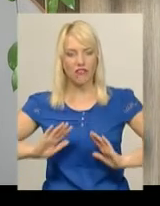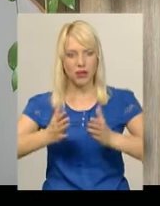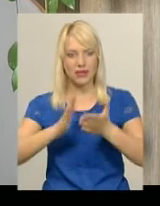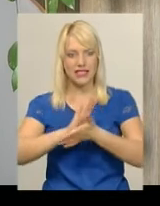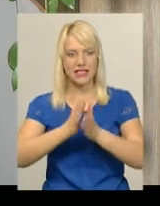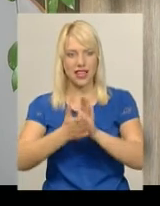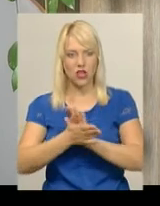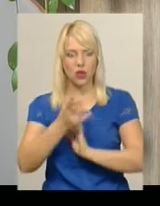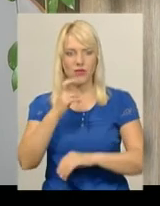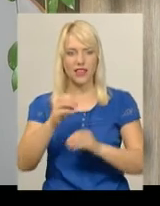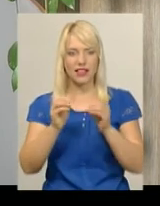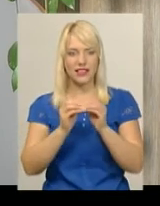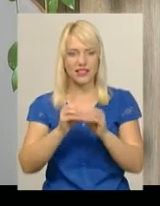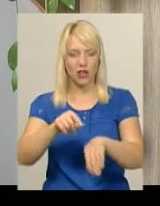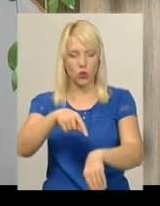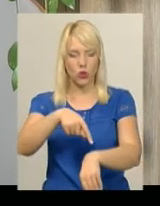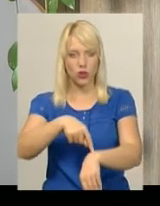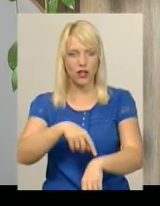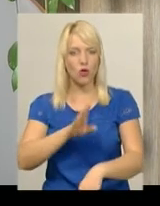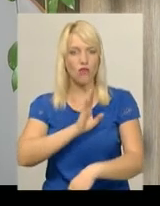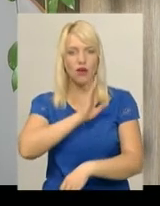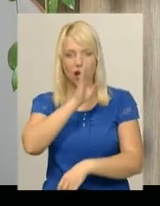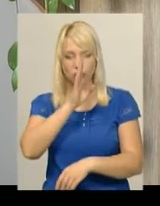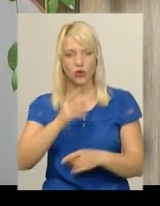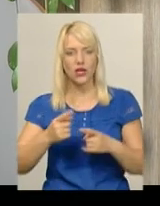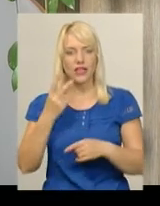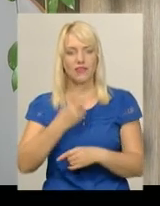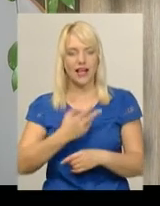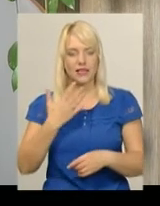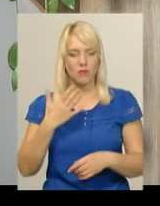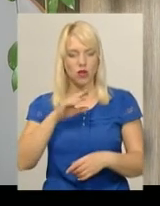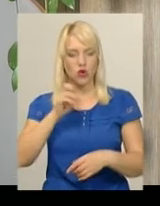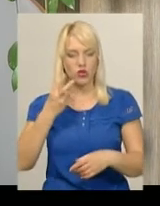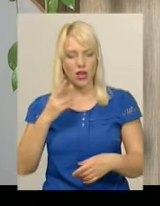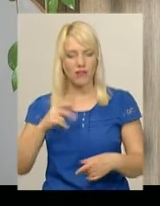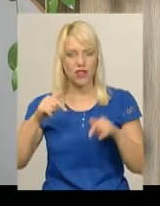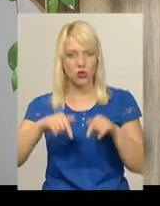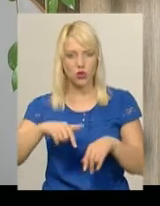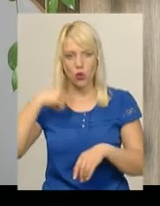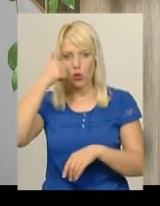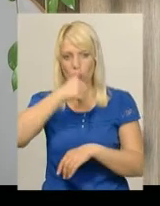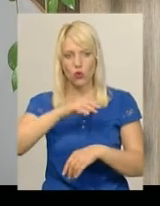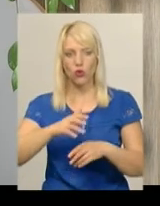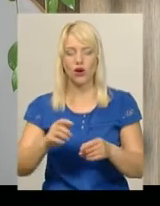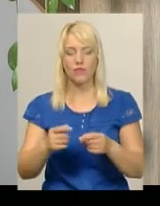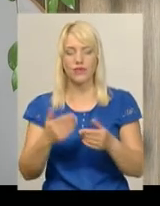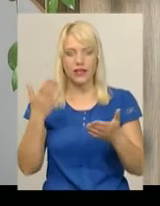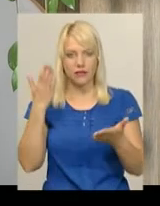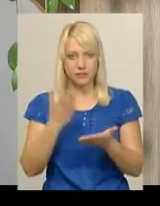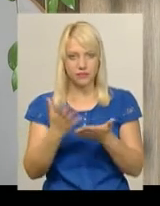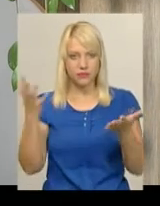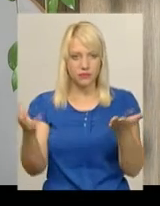10 годину ранку 25 червня поточного року, виділена сальмонелла